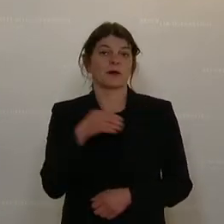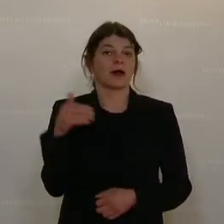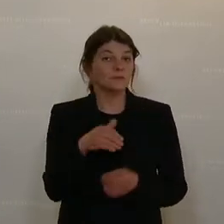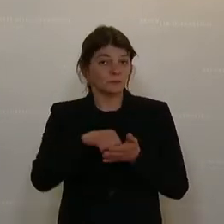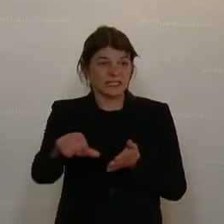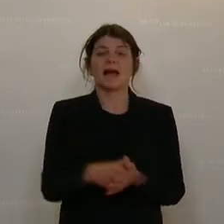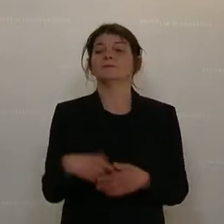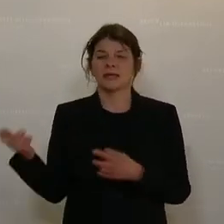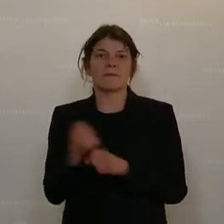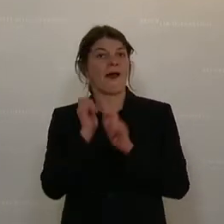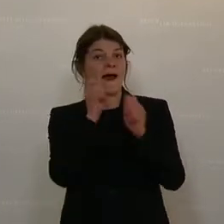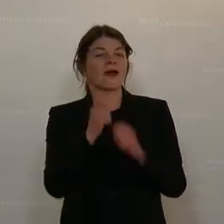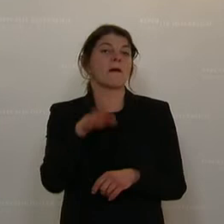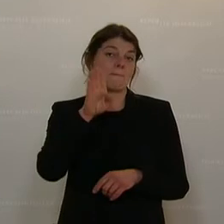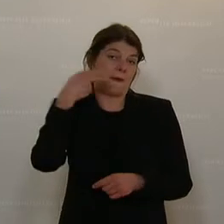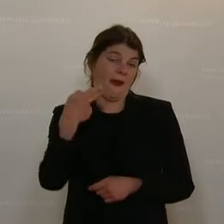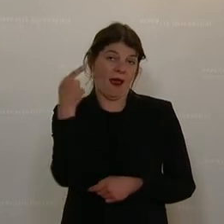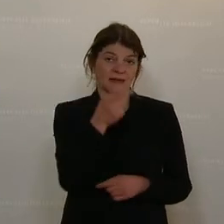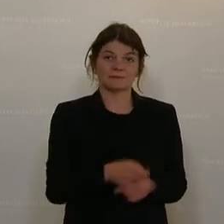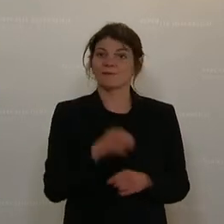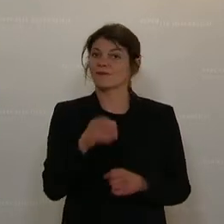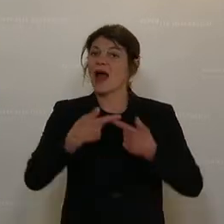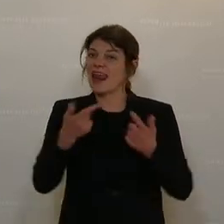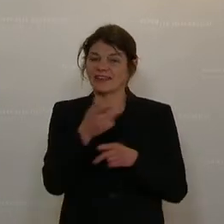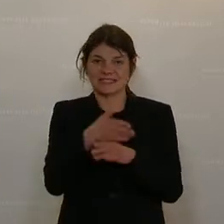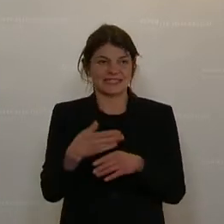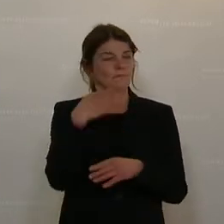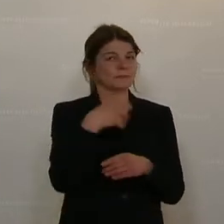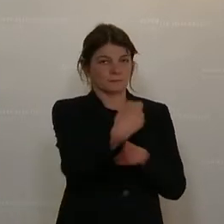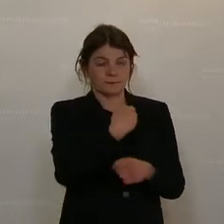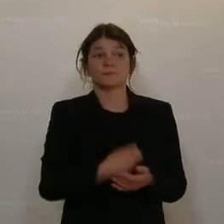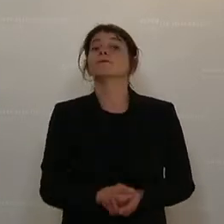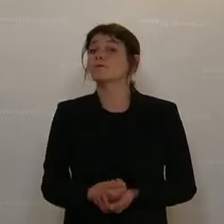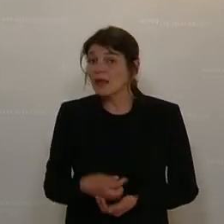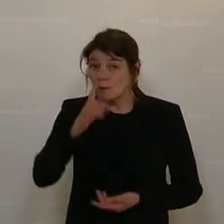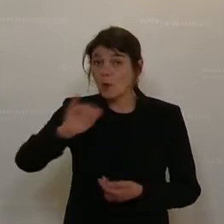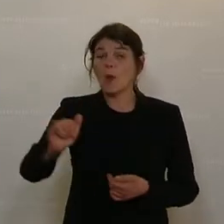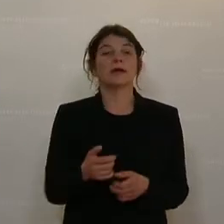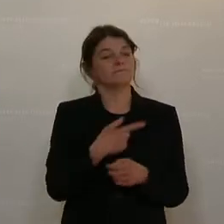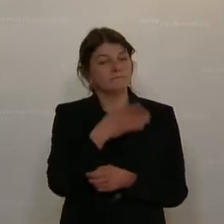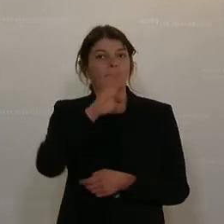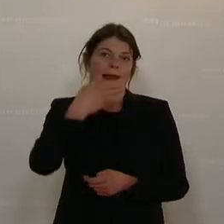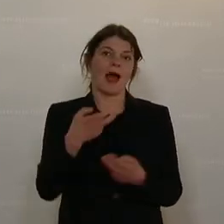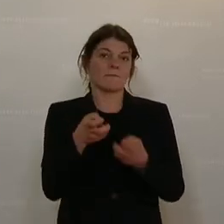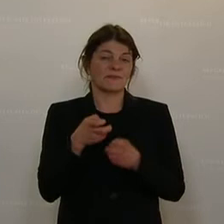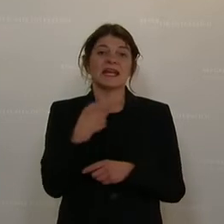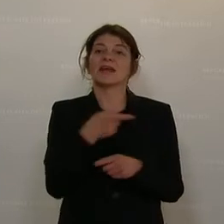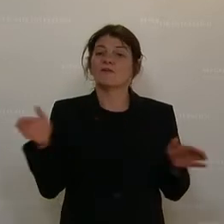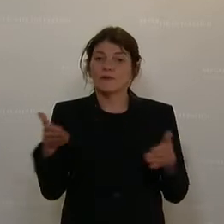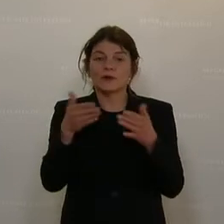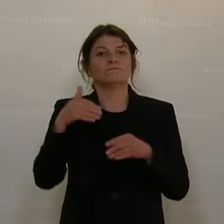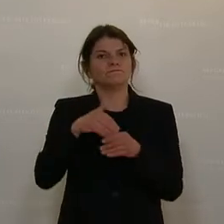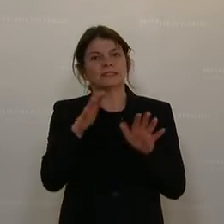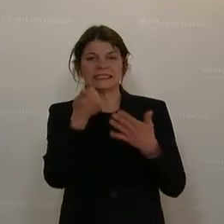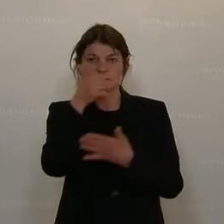müssen, stellen die Eltern einen Antrag bei der Bezirkshauptmannschaft für den Landesanteil. Im Juli bewilligt die Bezirkshauptmannschaft eine Förderung